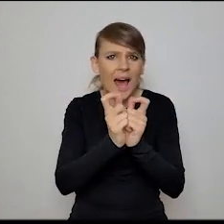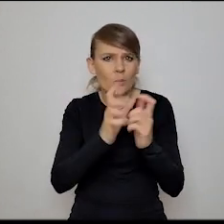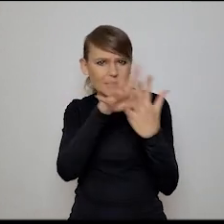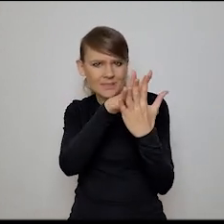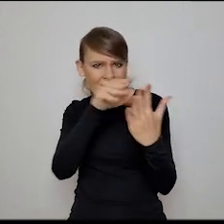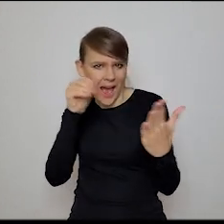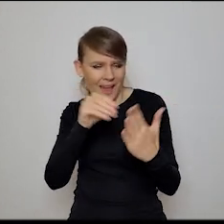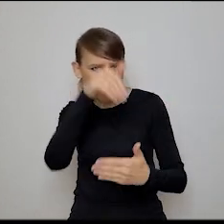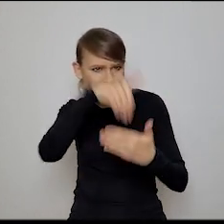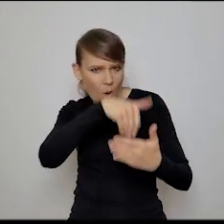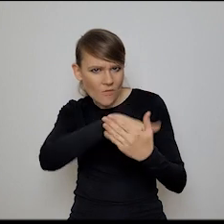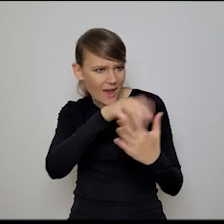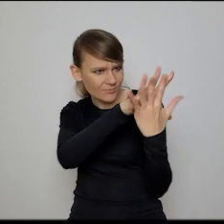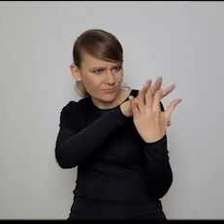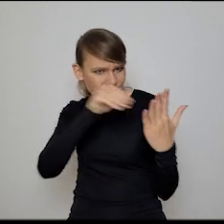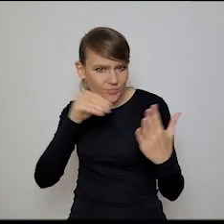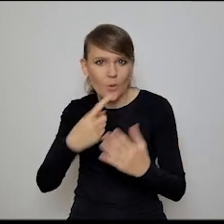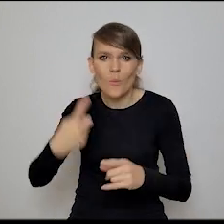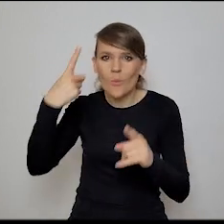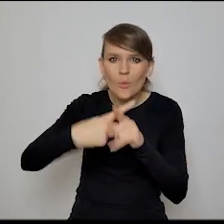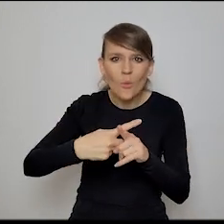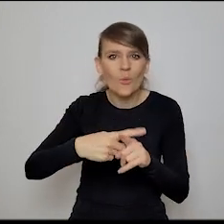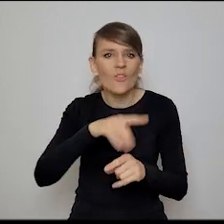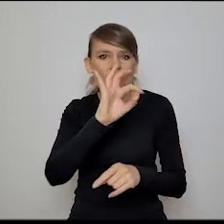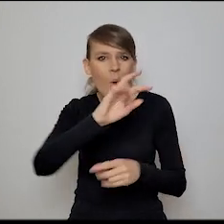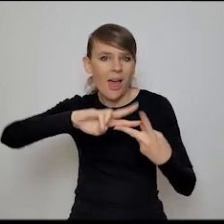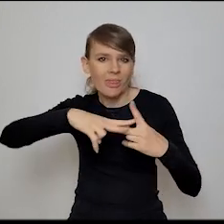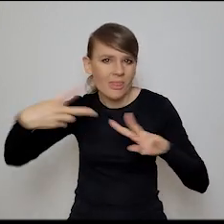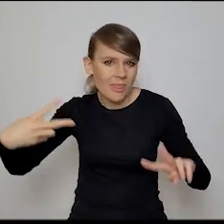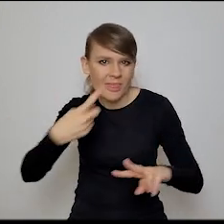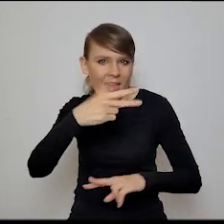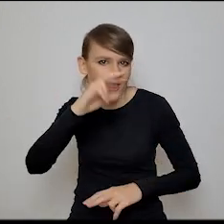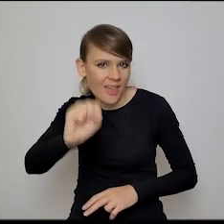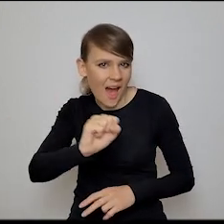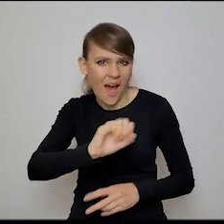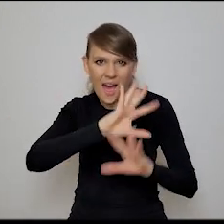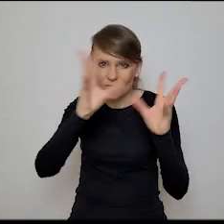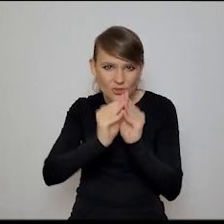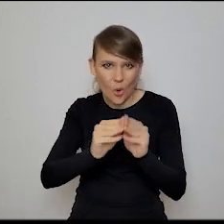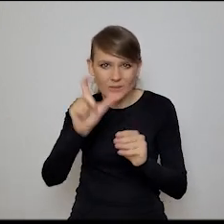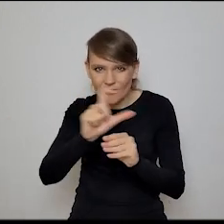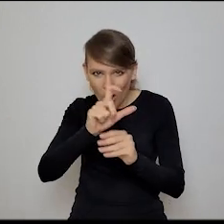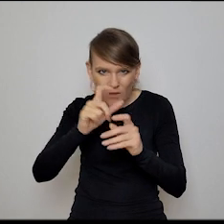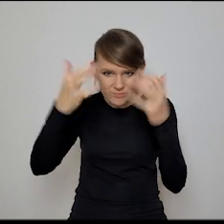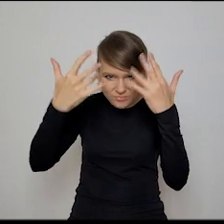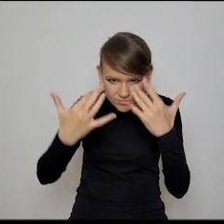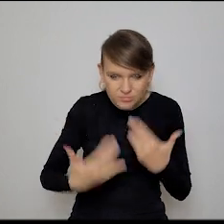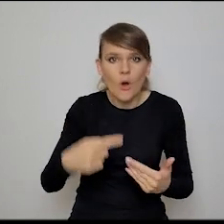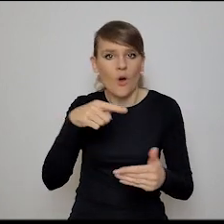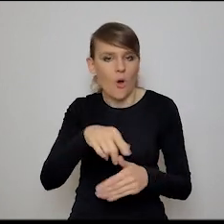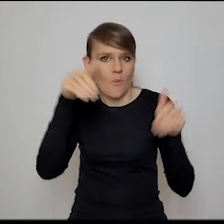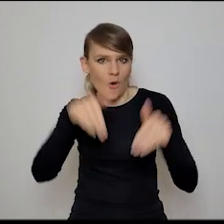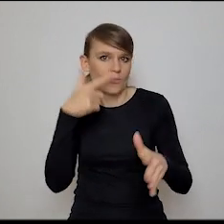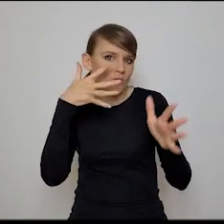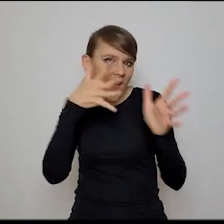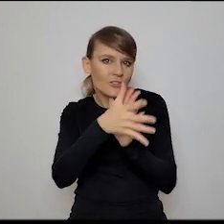behawioru plus tego, co można wyczytać i zdigitalizować z twojego DNA, jesteśmy w stanie przewidzieć wszystkie twoje ruchy, tak? No tak,